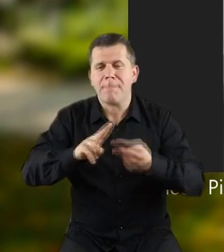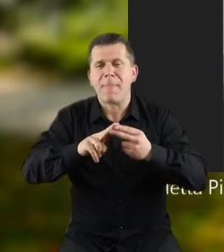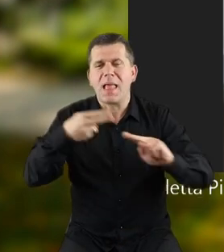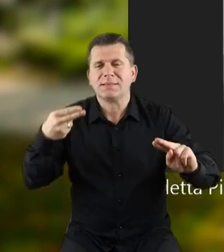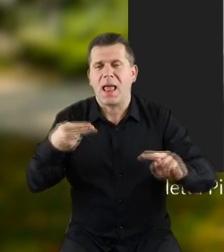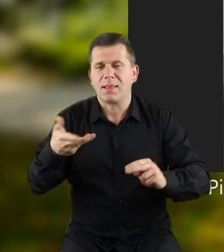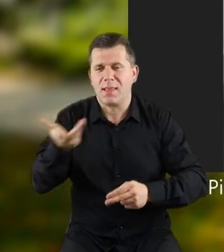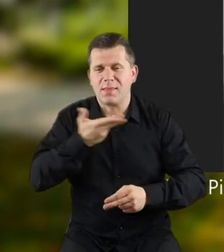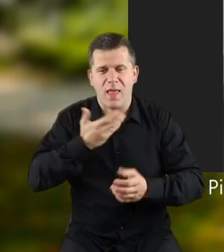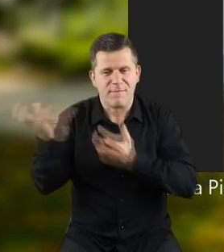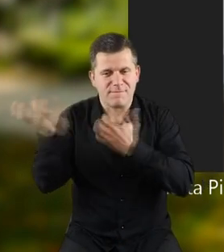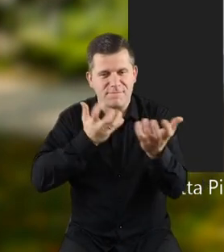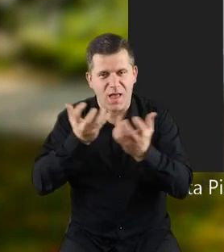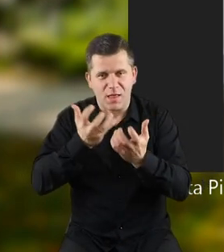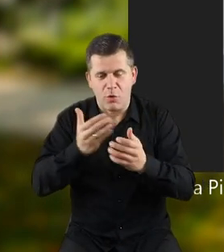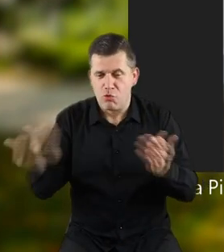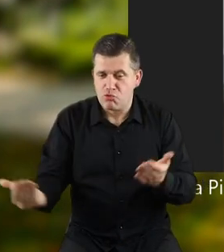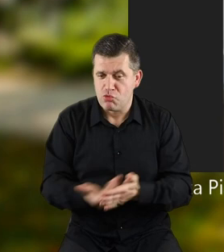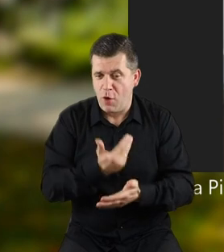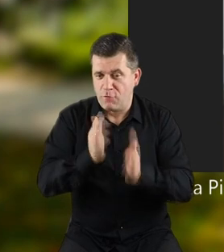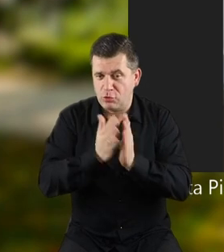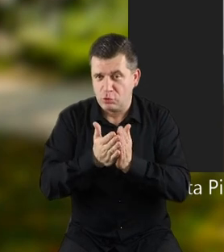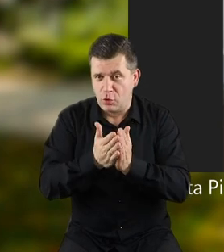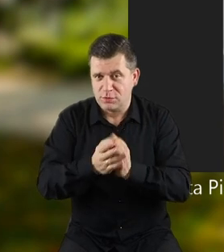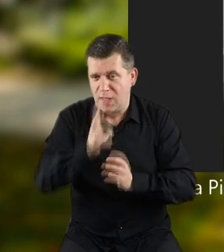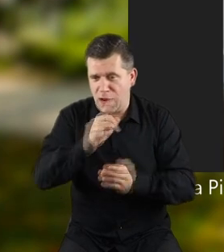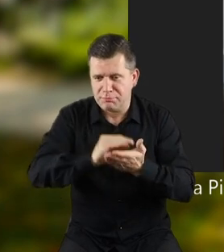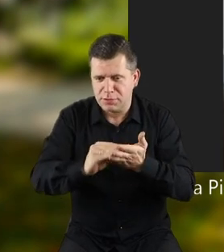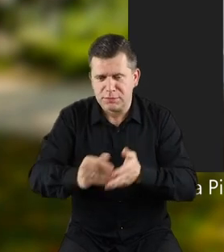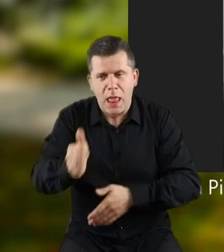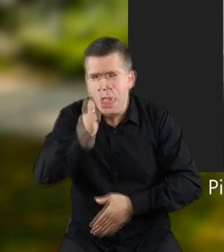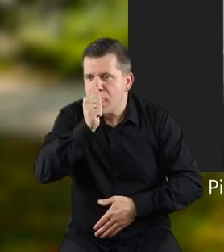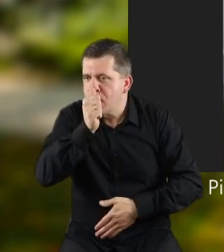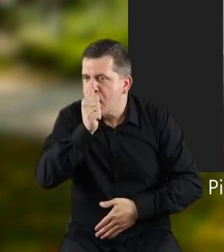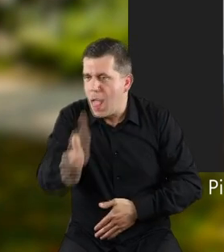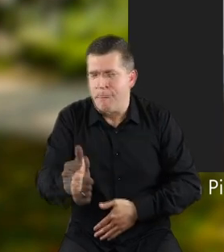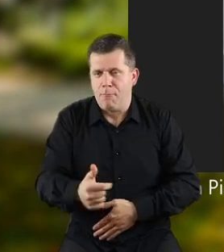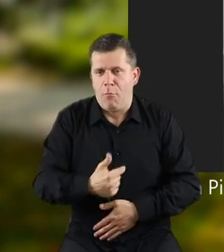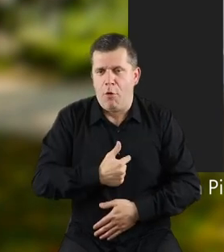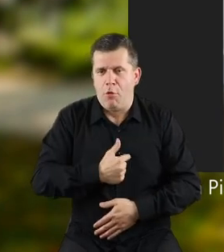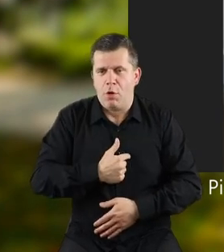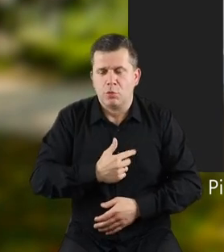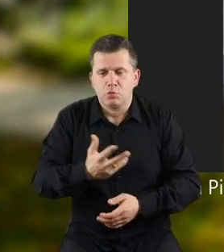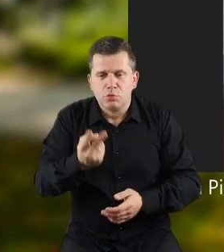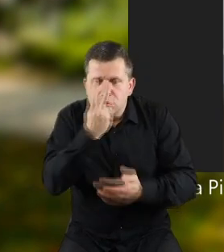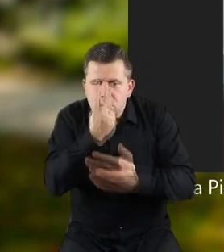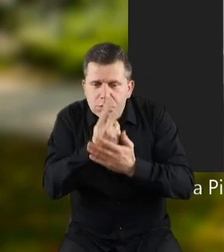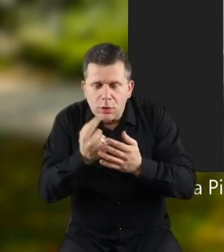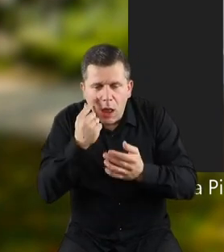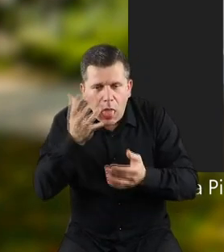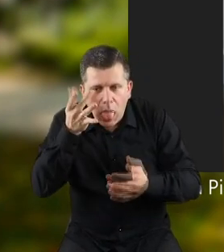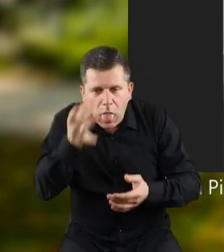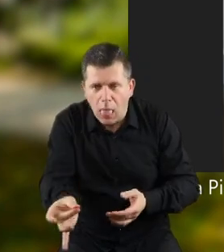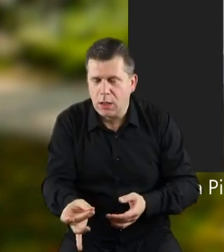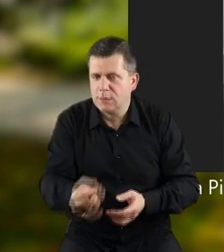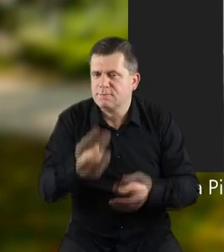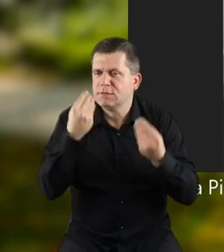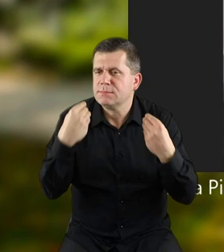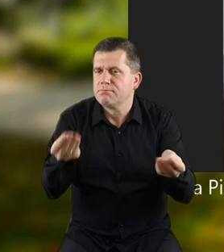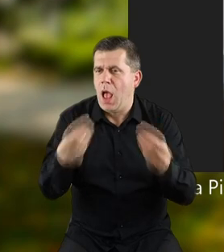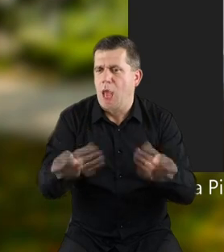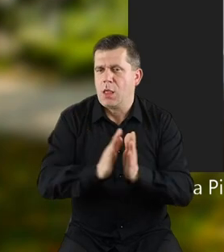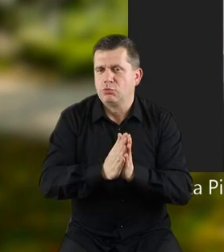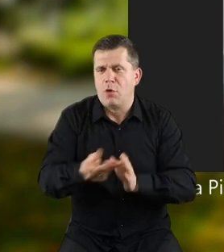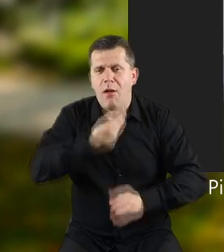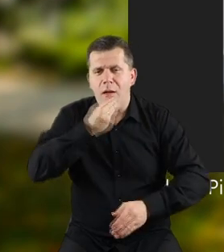na Messengerze dostaje wiadomości, gdy ukaże się nowa książka i każdy mi pisze, nie mogłam, czy nie mogłem oderwać się od czytania, jaka wspaniała